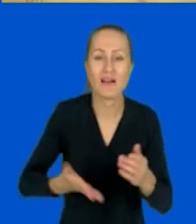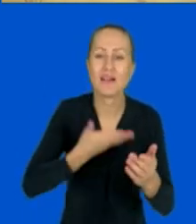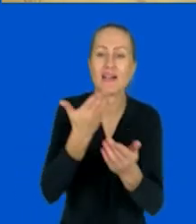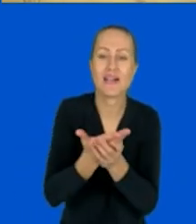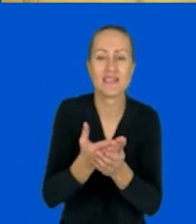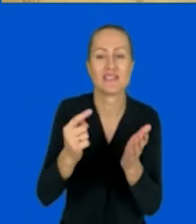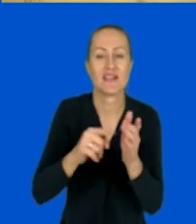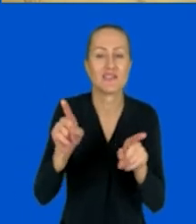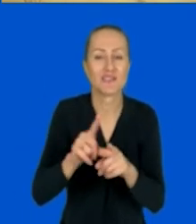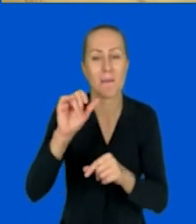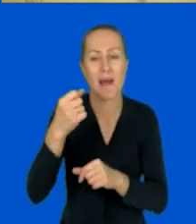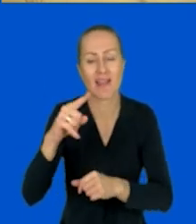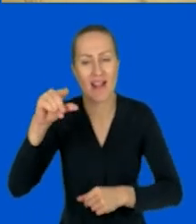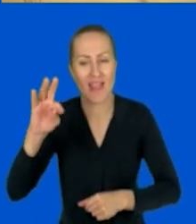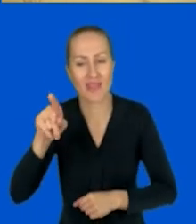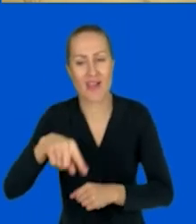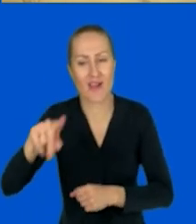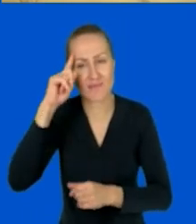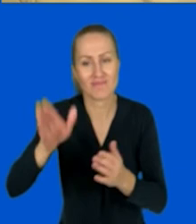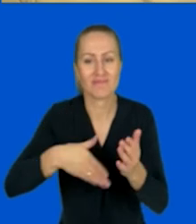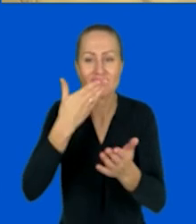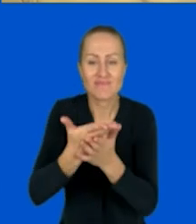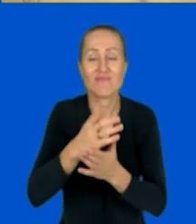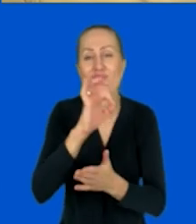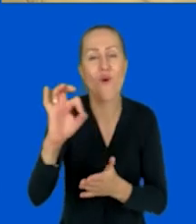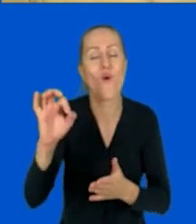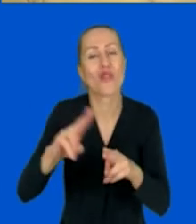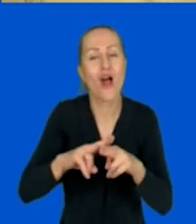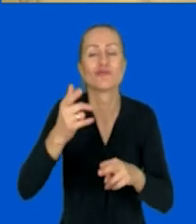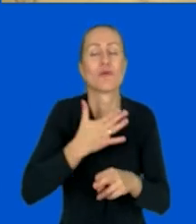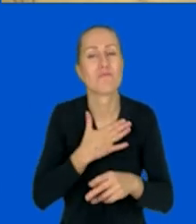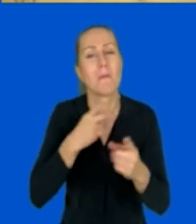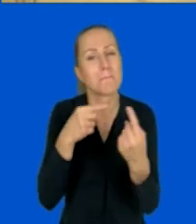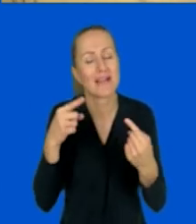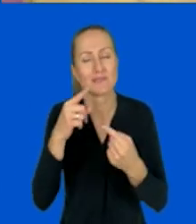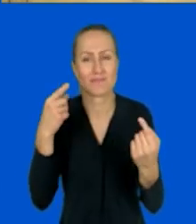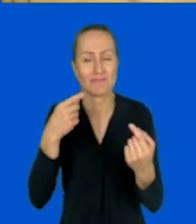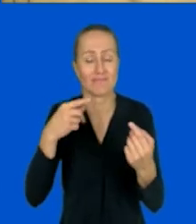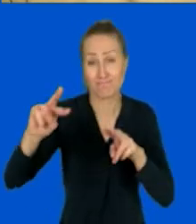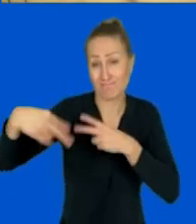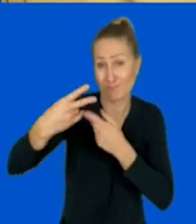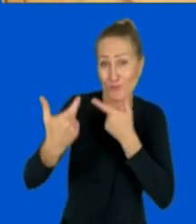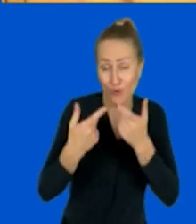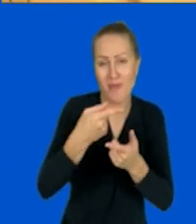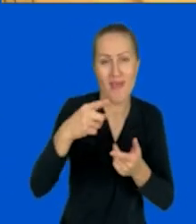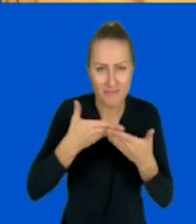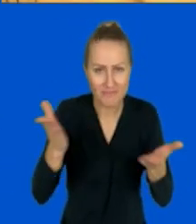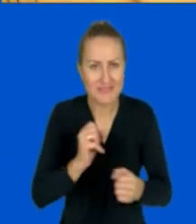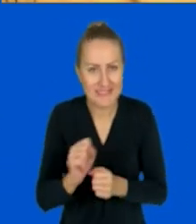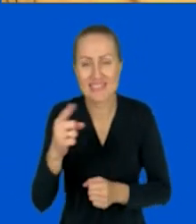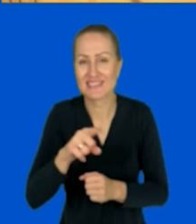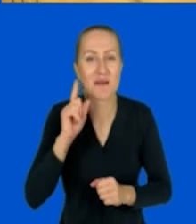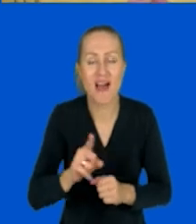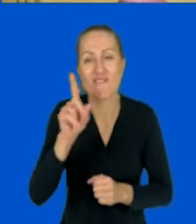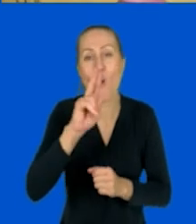do niego dodawać od siebie propozycje narzędzi, które dla Was się sprawdzają i które podczas spotkań wirtualnych robią grę i nie pozwalają uczestnikom